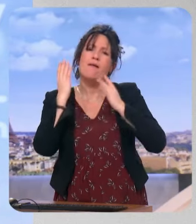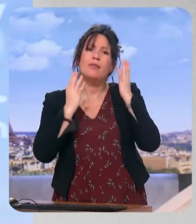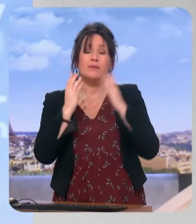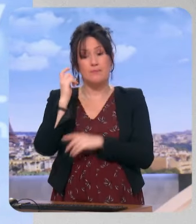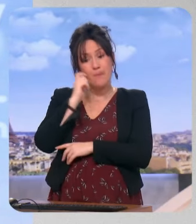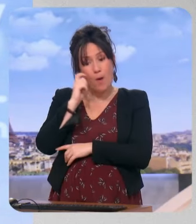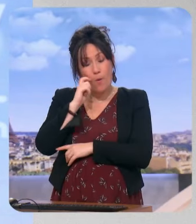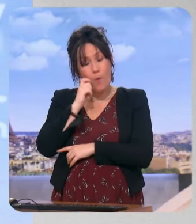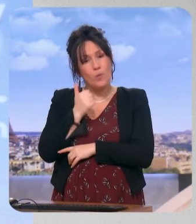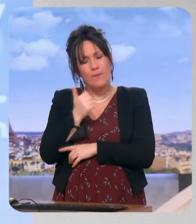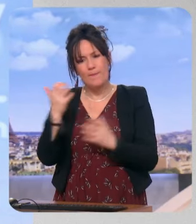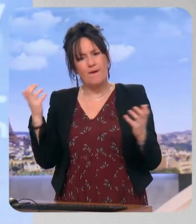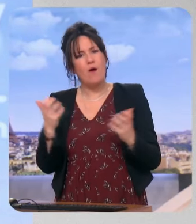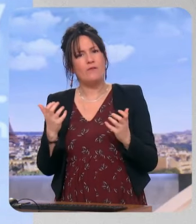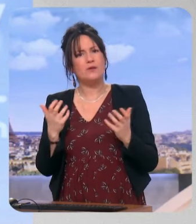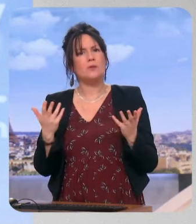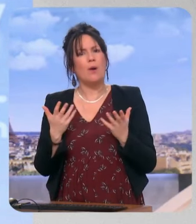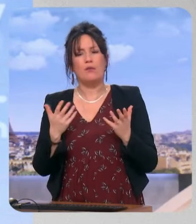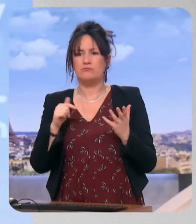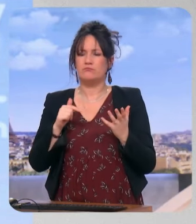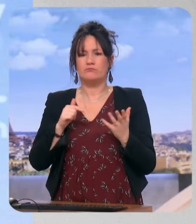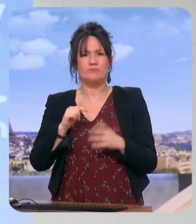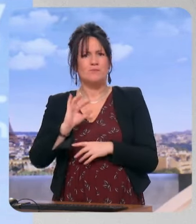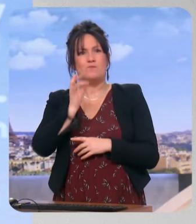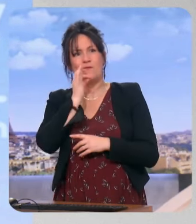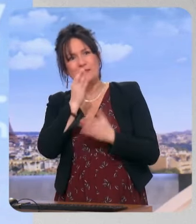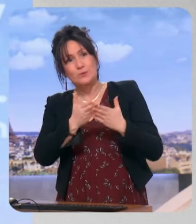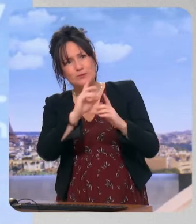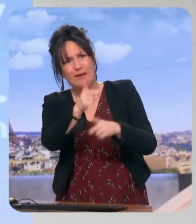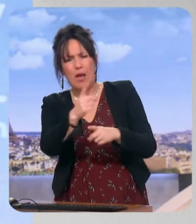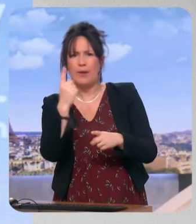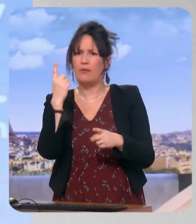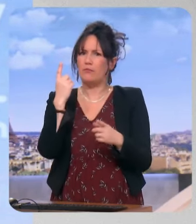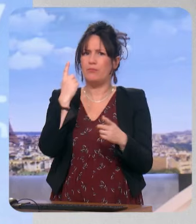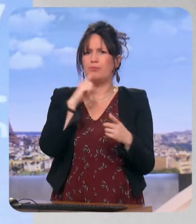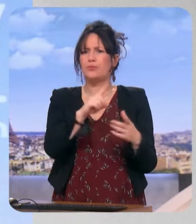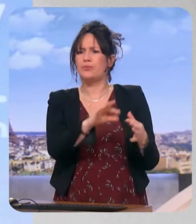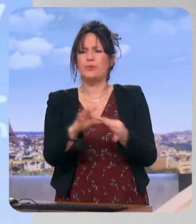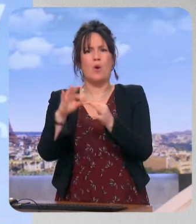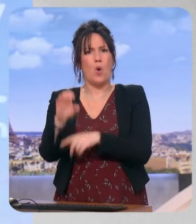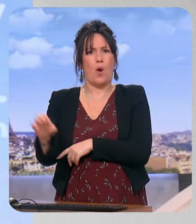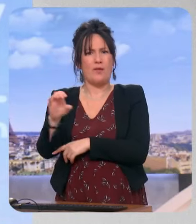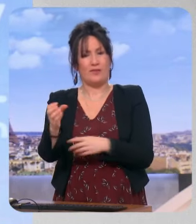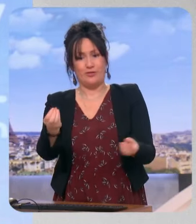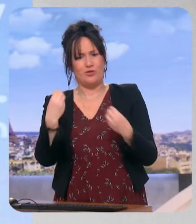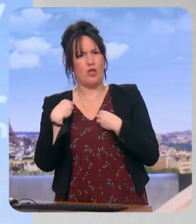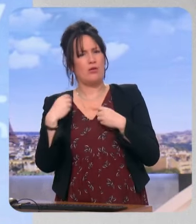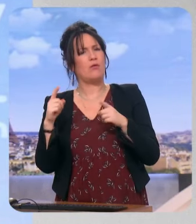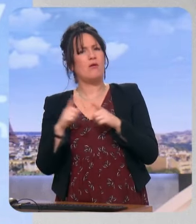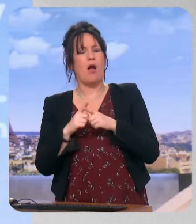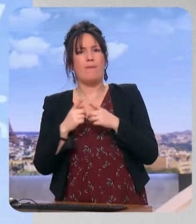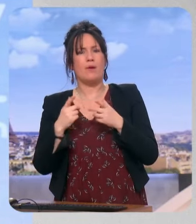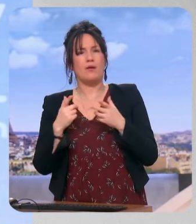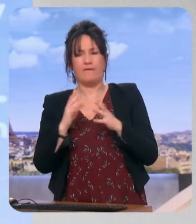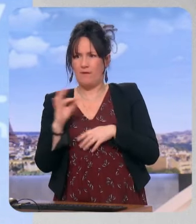utiliser d'une façon totalement indécente ce conflit comme un enjeu électoral pour les élections européennes et nous met dans des situations de faiblesse, la France dans des